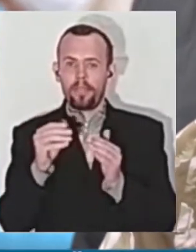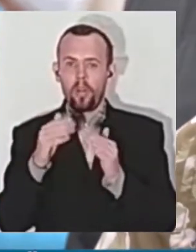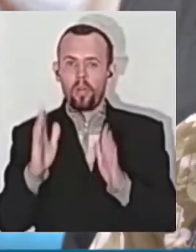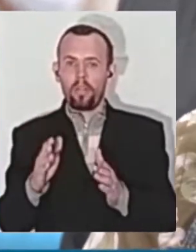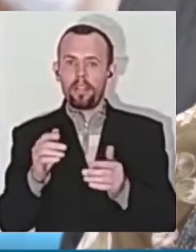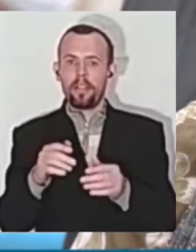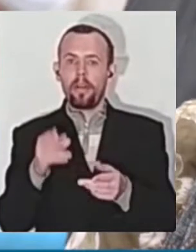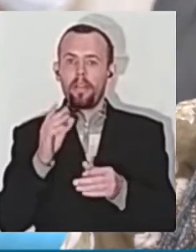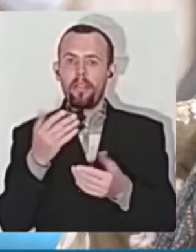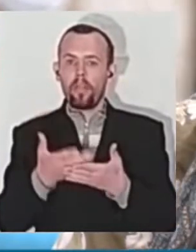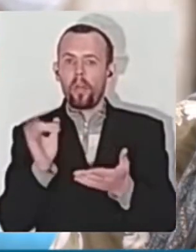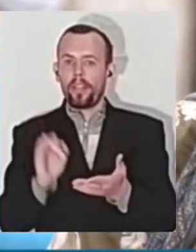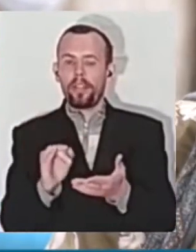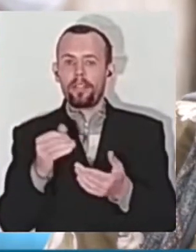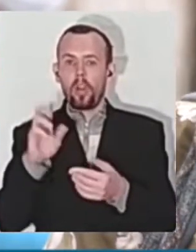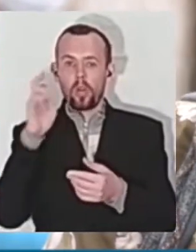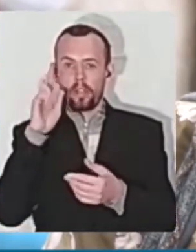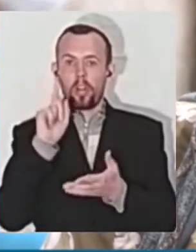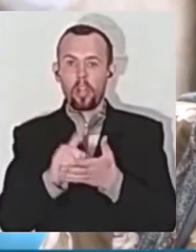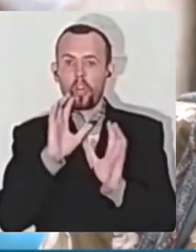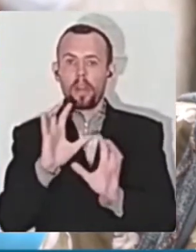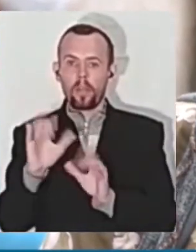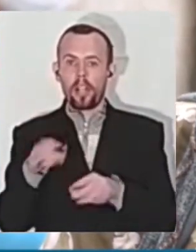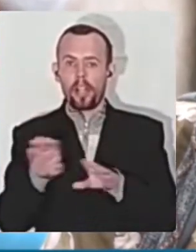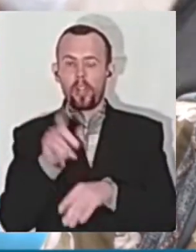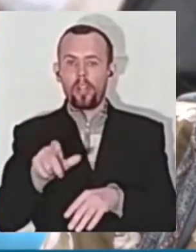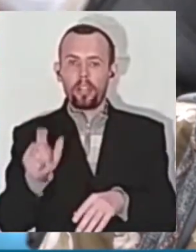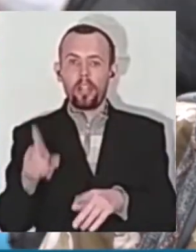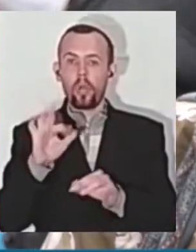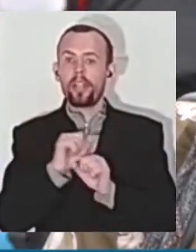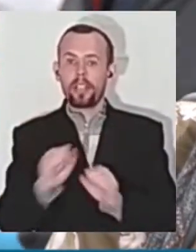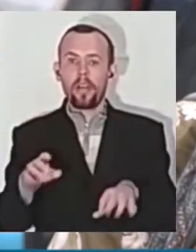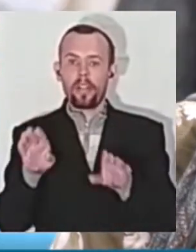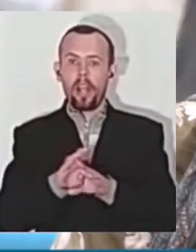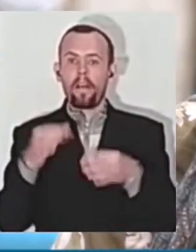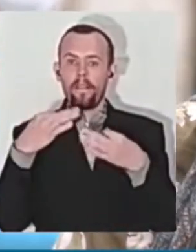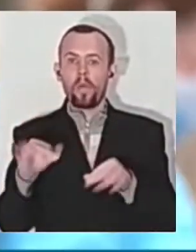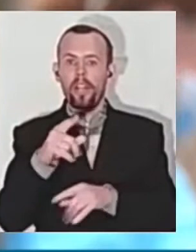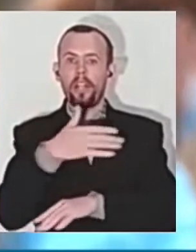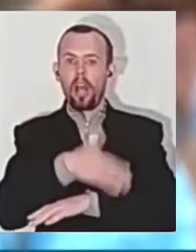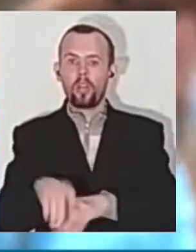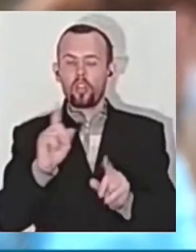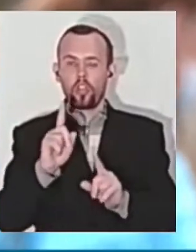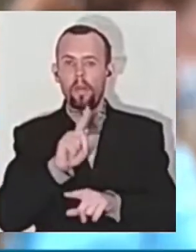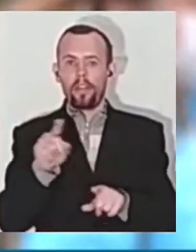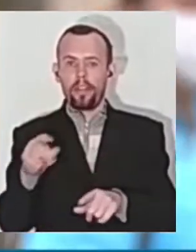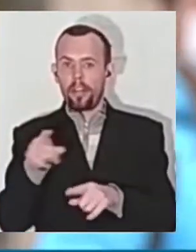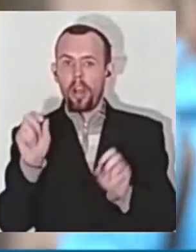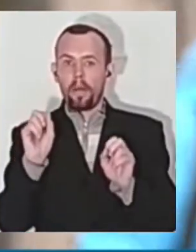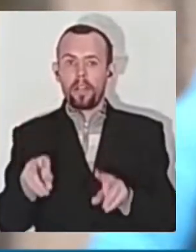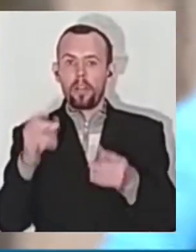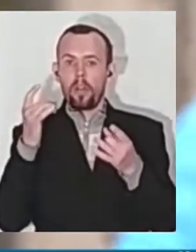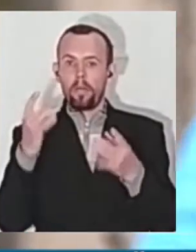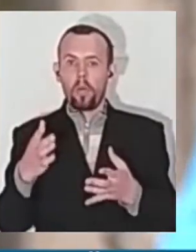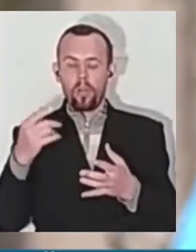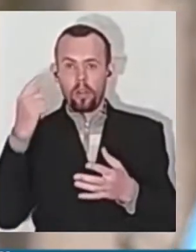І держава має заботитися о таких людей. Нельзя так випустити їх на вулиці, щоб вони опасні. Просто забігла в гугл